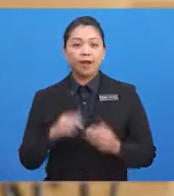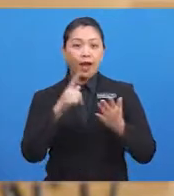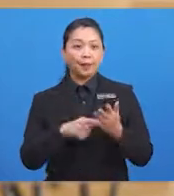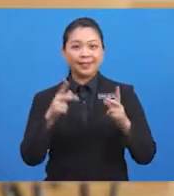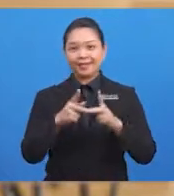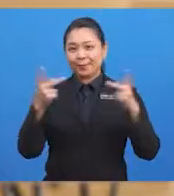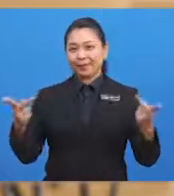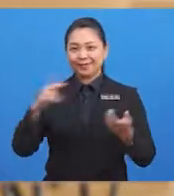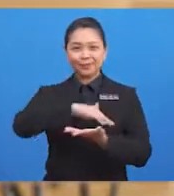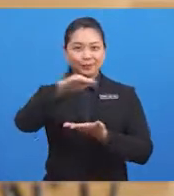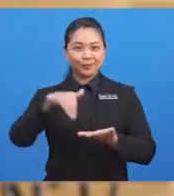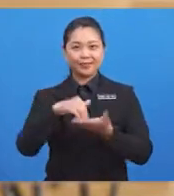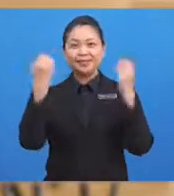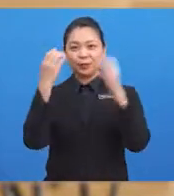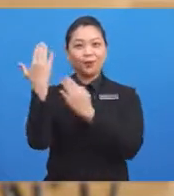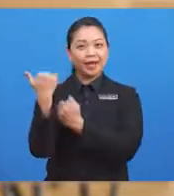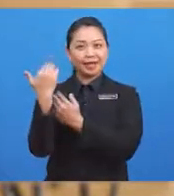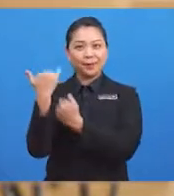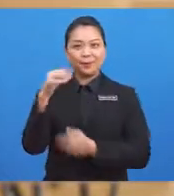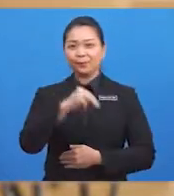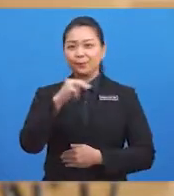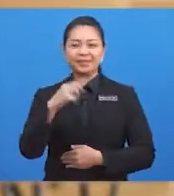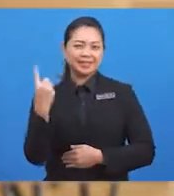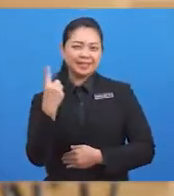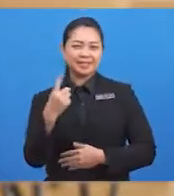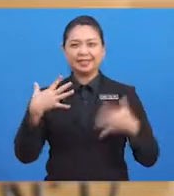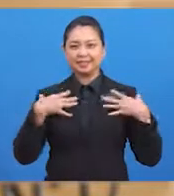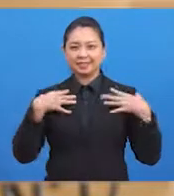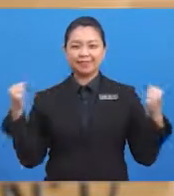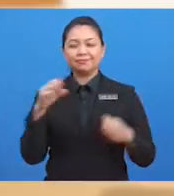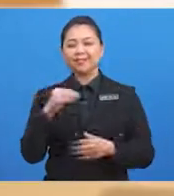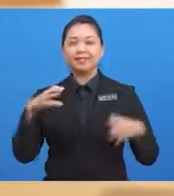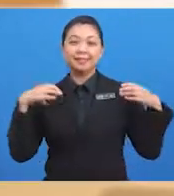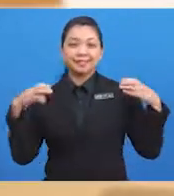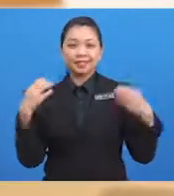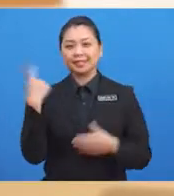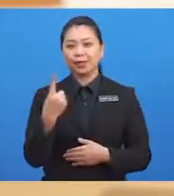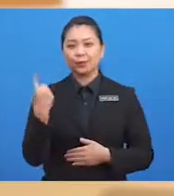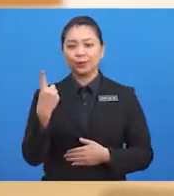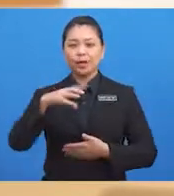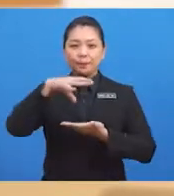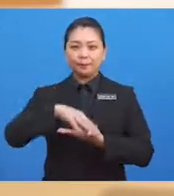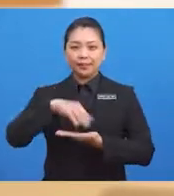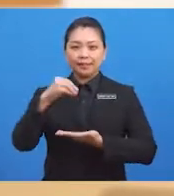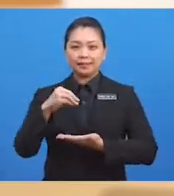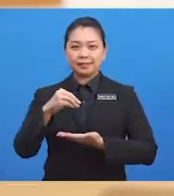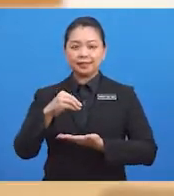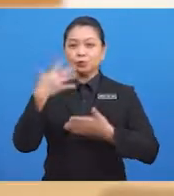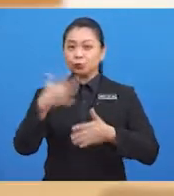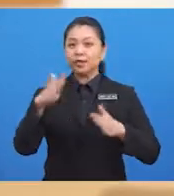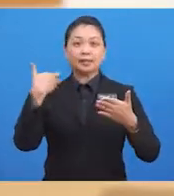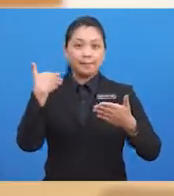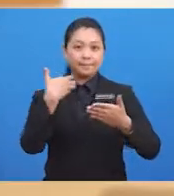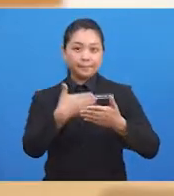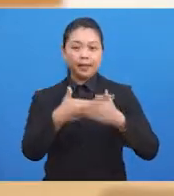khabar semua? Cikgu berharap murid-murid sentiasa sihat dan ceria selalu. Pelajaran murid-murid kini sampai ke bab 3.